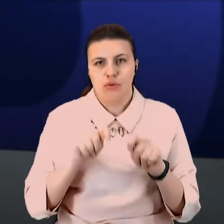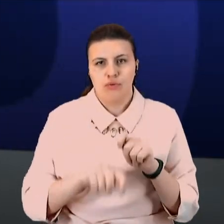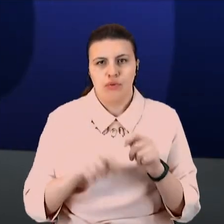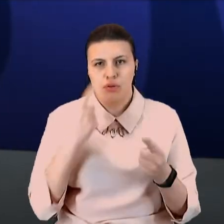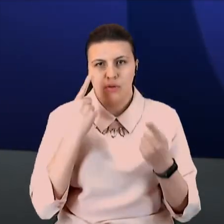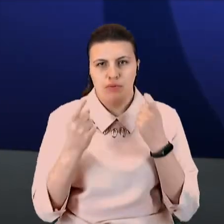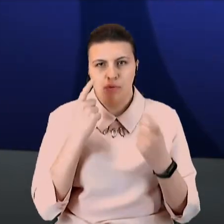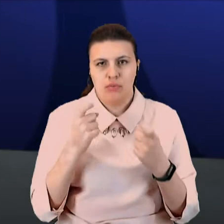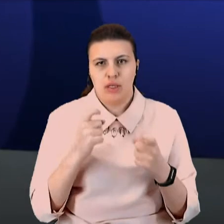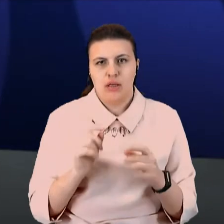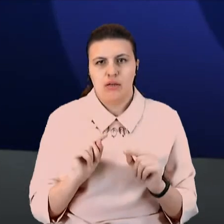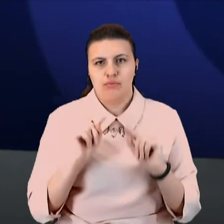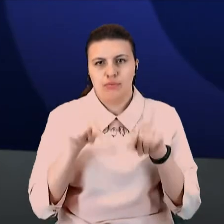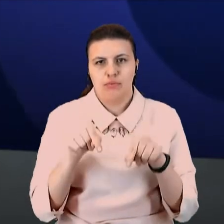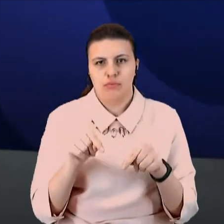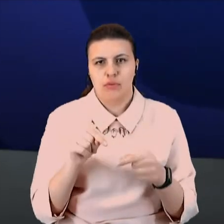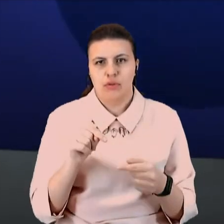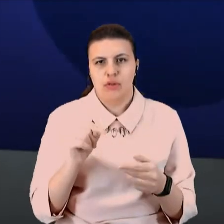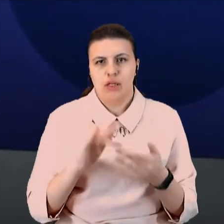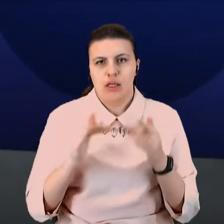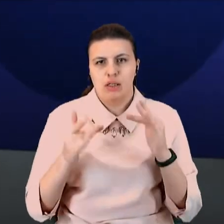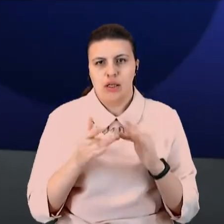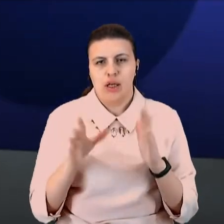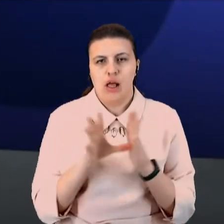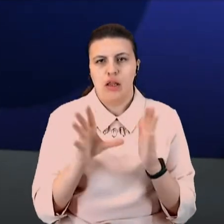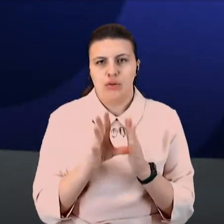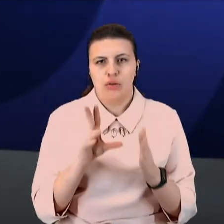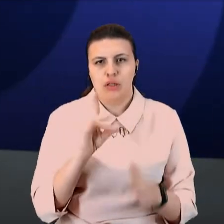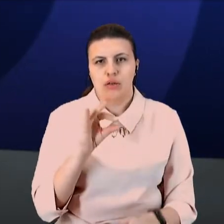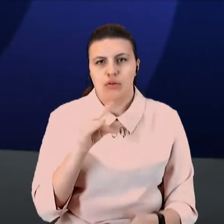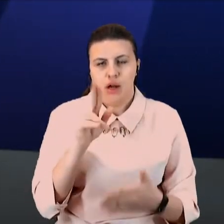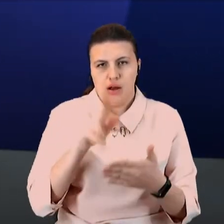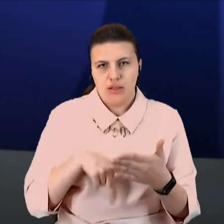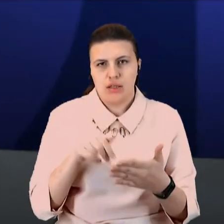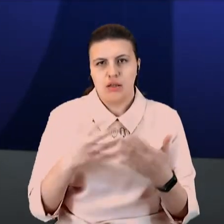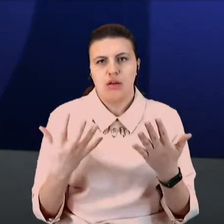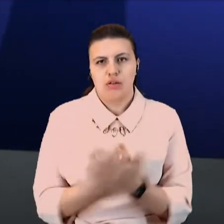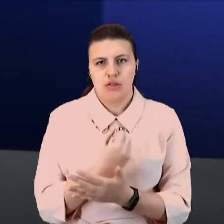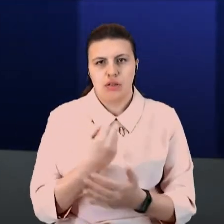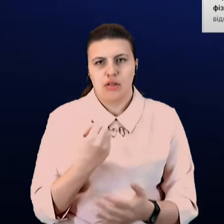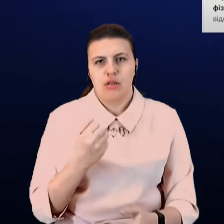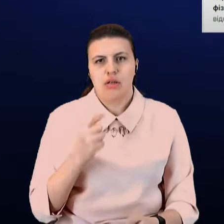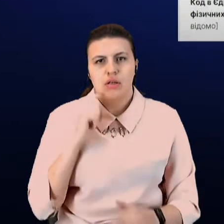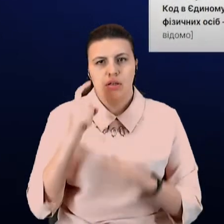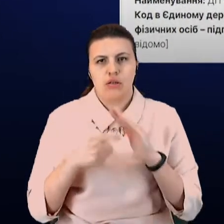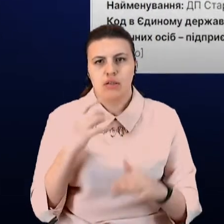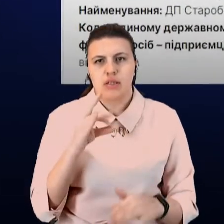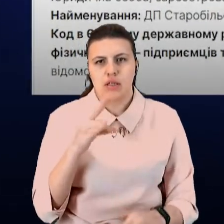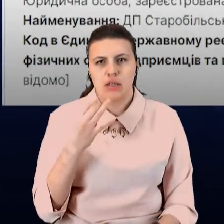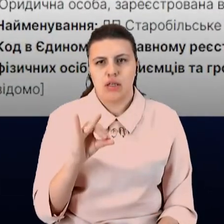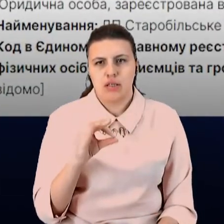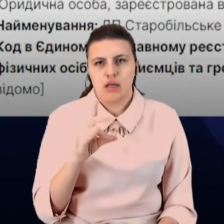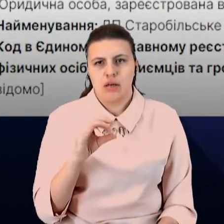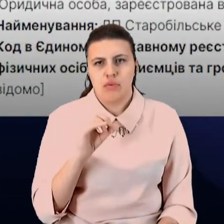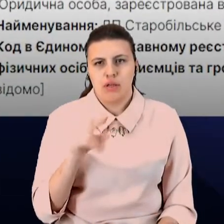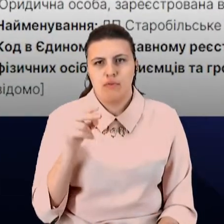декларацій, знайшли Старобільське лісомисливське господарство і дізналися, що Сергій Сербін у 2019 році